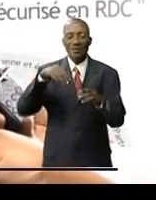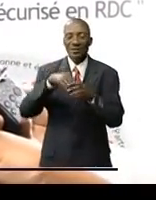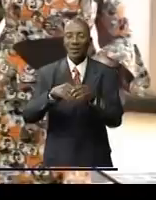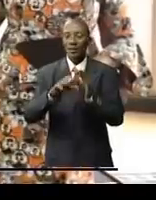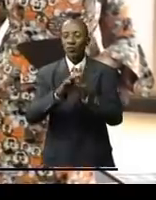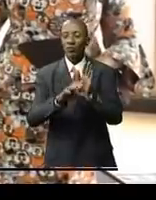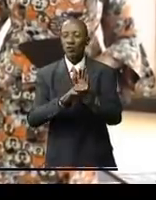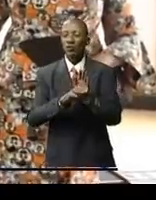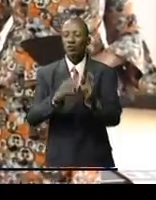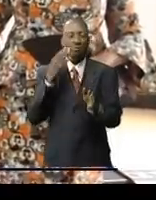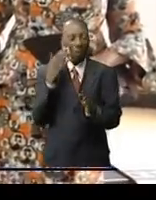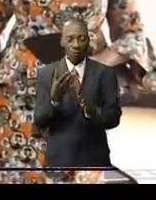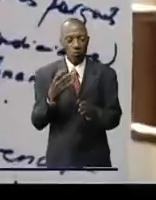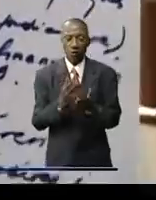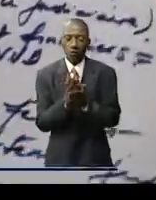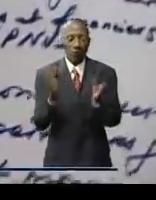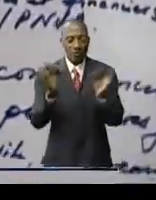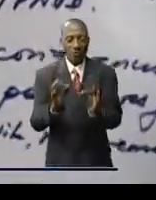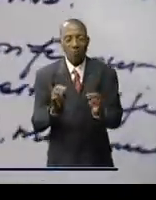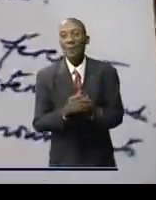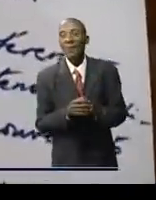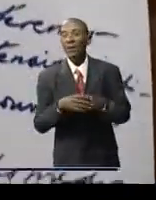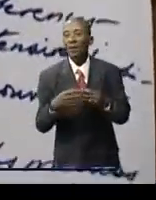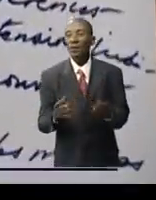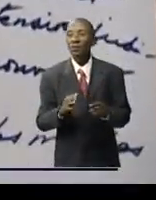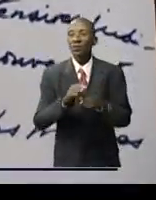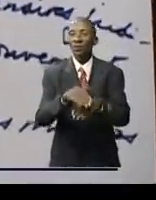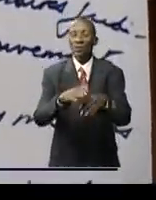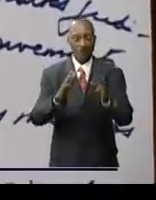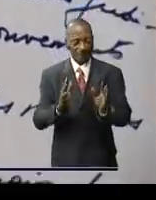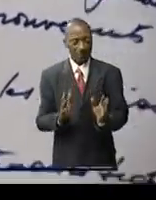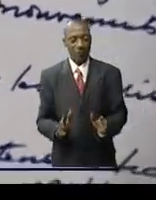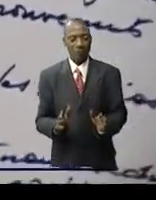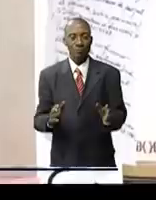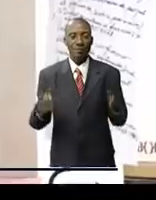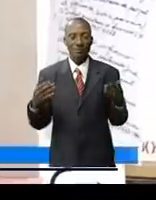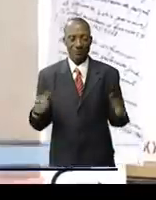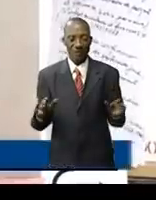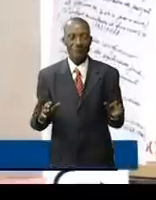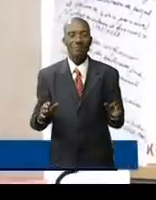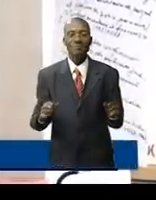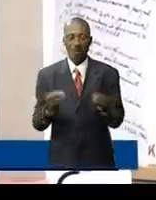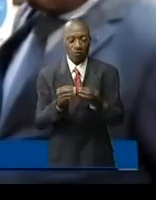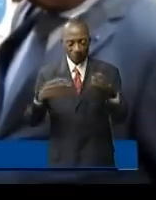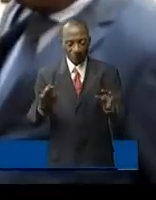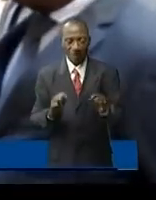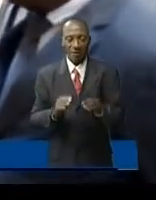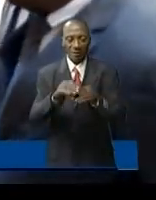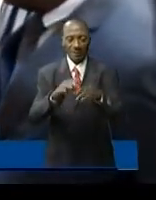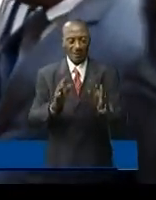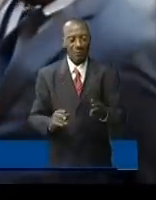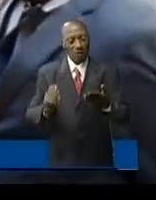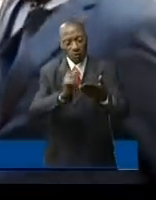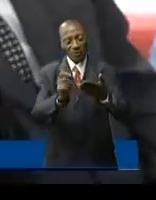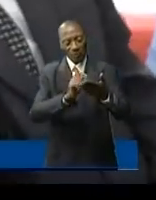A l'issue de cet atelier les participants ont formulé quelques recommandations notamment la prise en compte de l'article